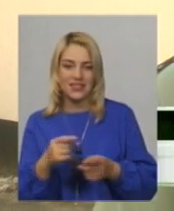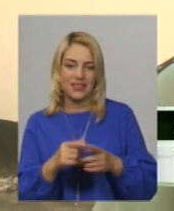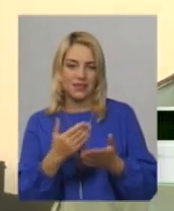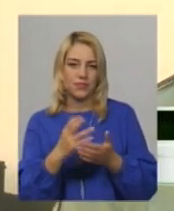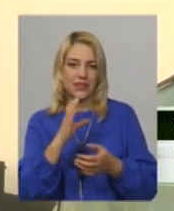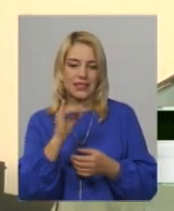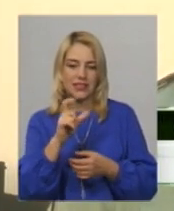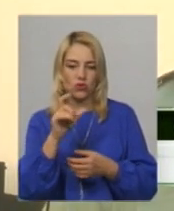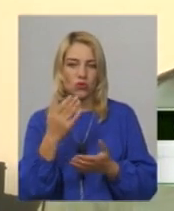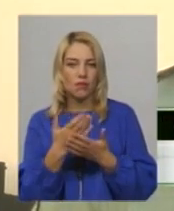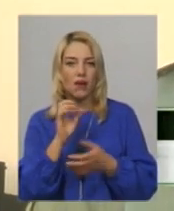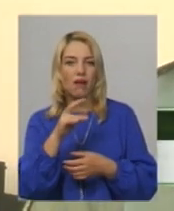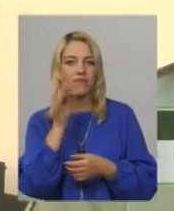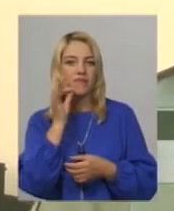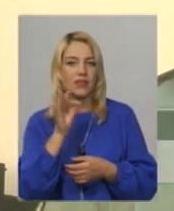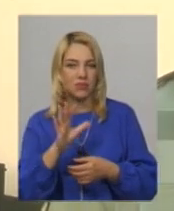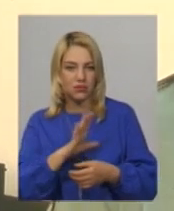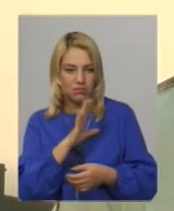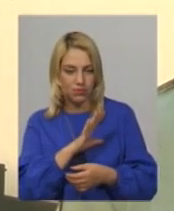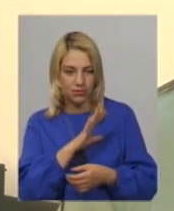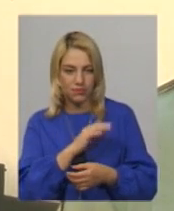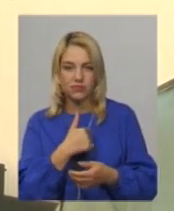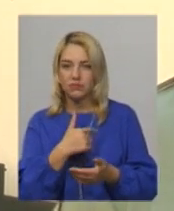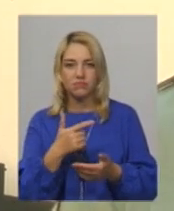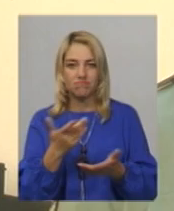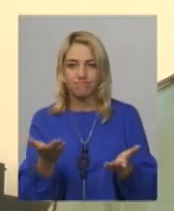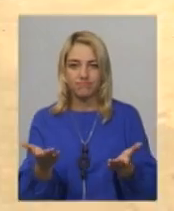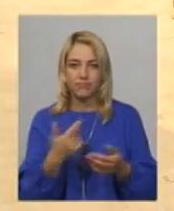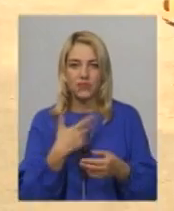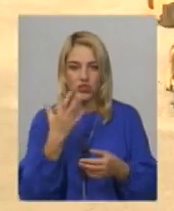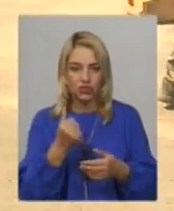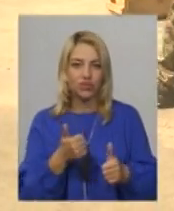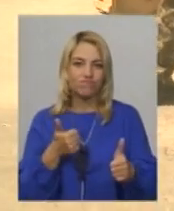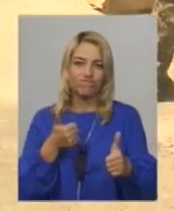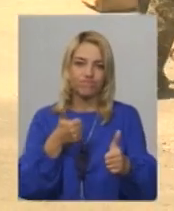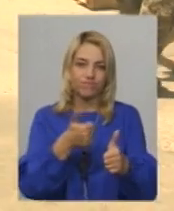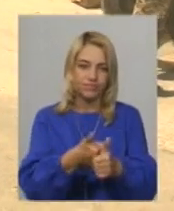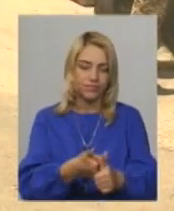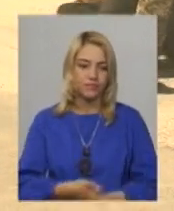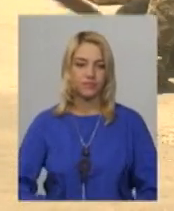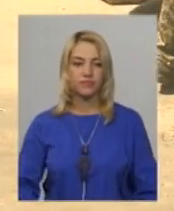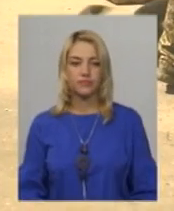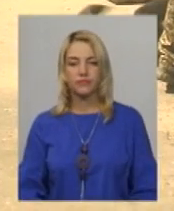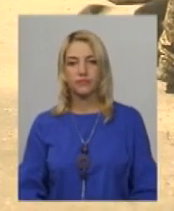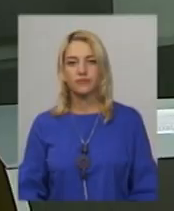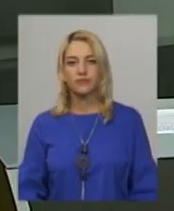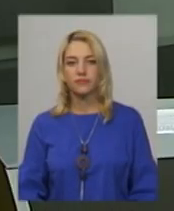наприклад, я був в Німеччині, то нам ще трошки тягнутися. Світлана Поробок, Віктор Кривий, новини.